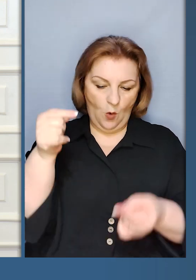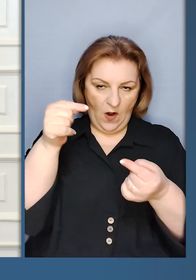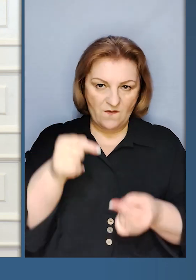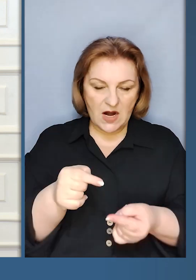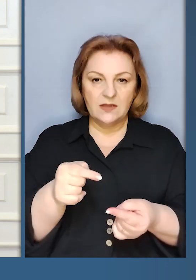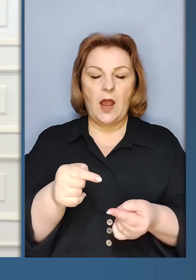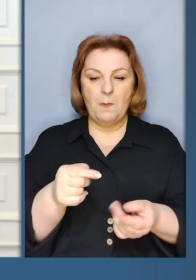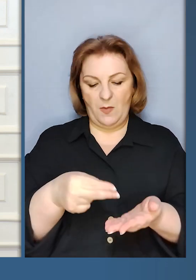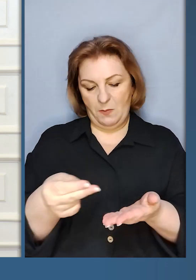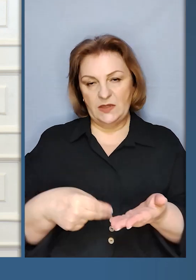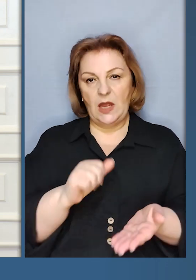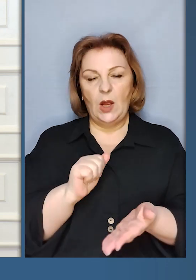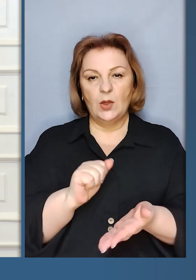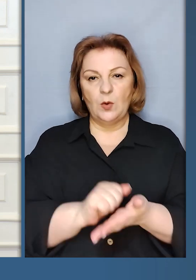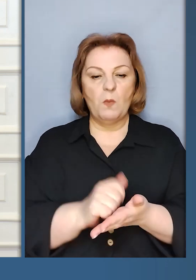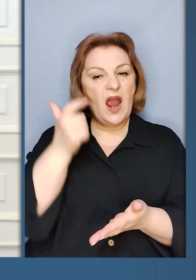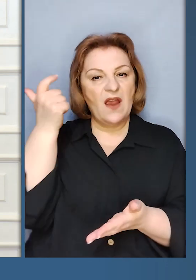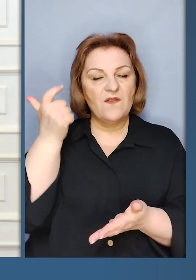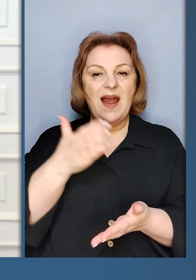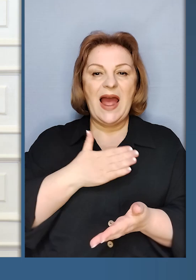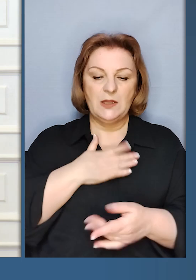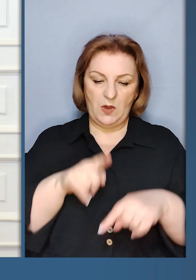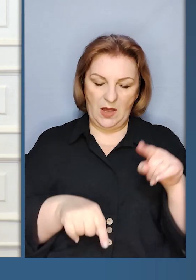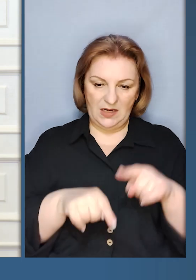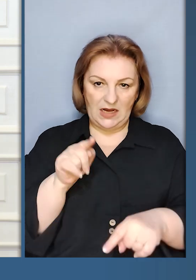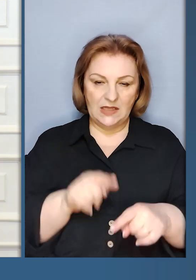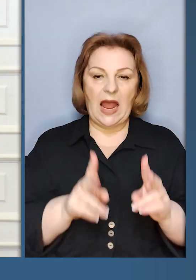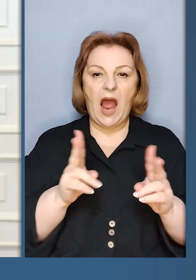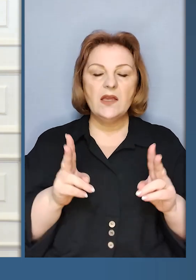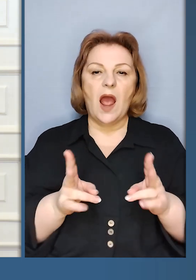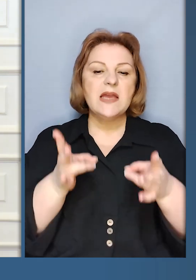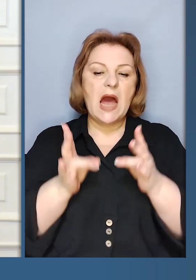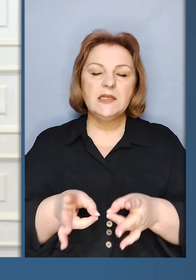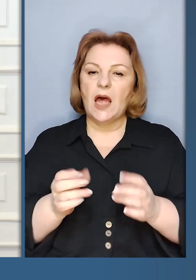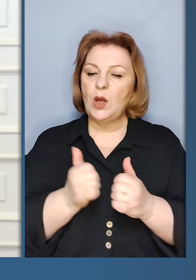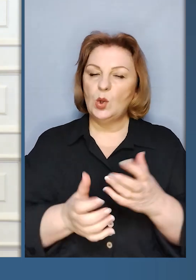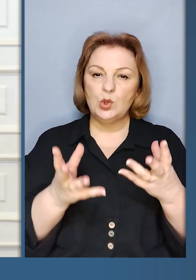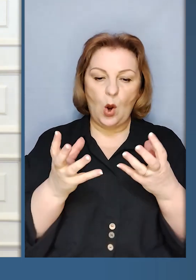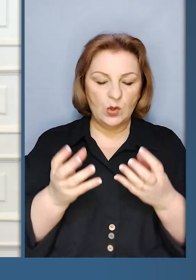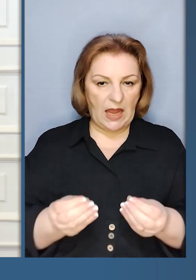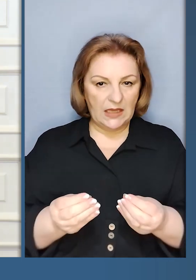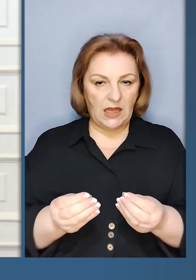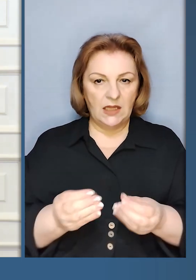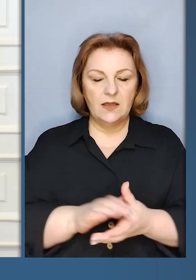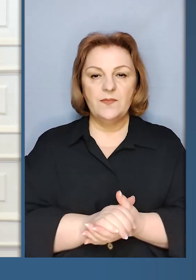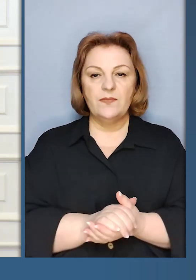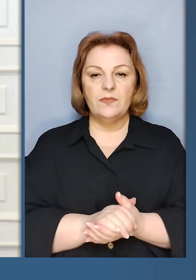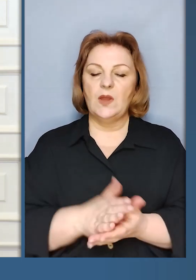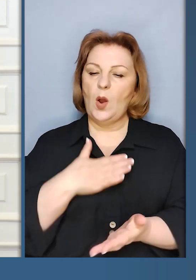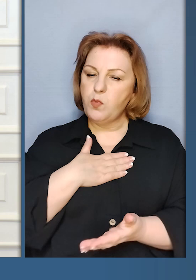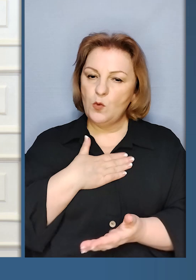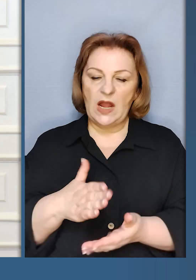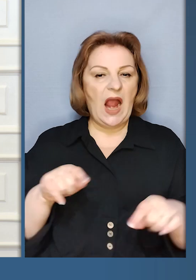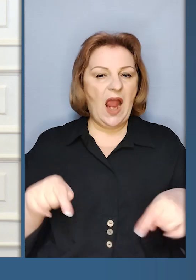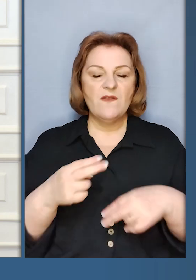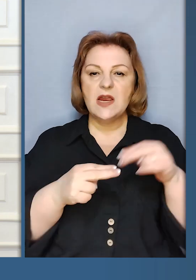будуть відповідні також підписані документи в Харкові, в нашому рідному Харкові, який страждає щоденно. Але ми